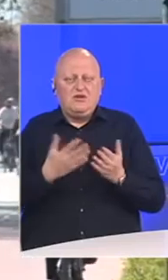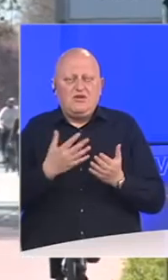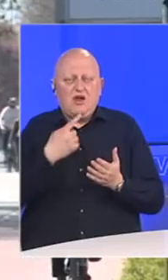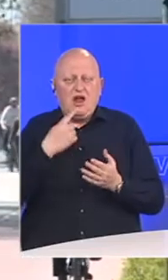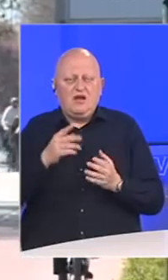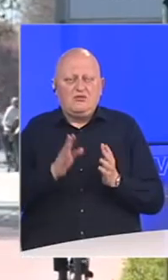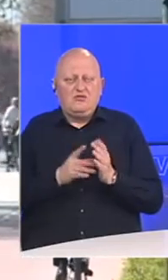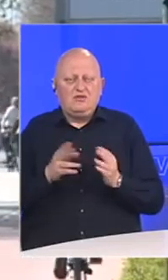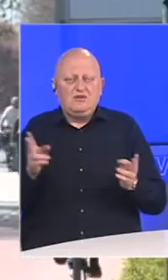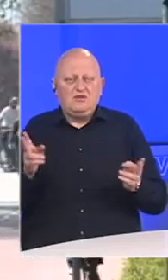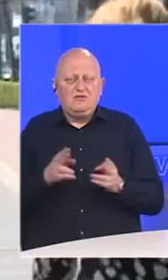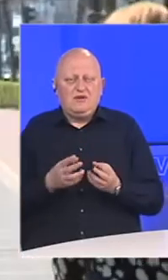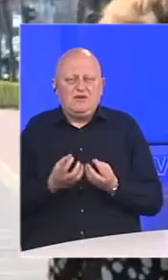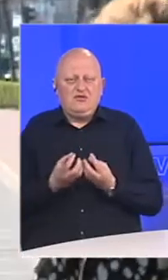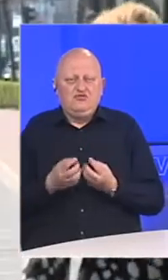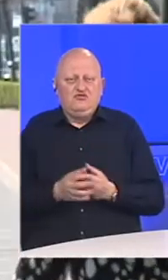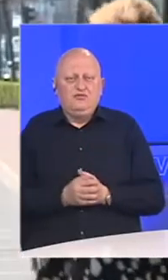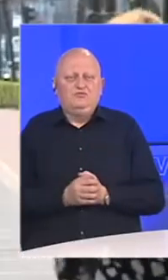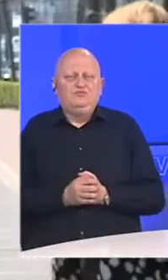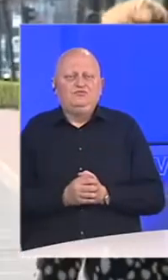je rekao Musa, smanjiti gužve.